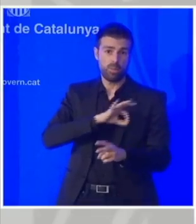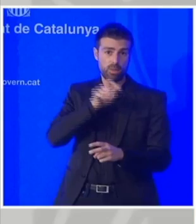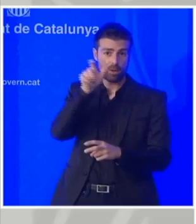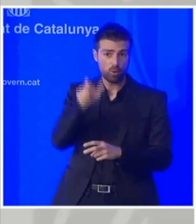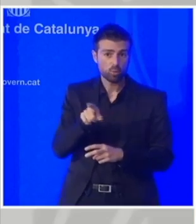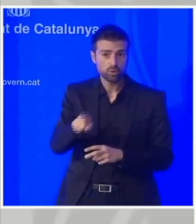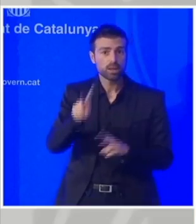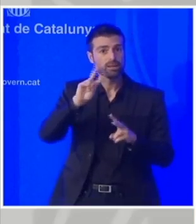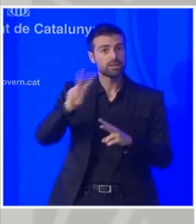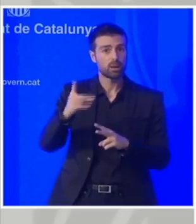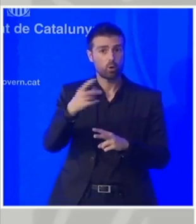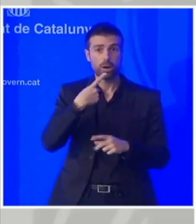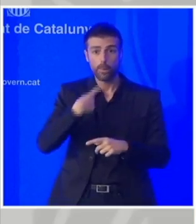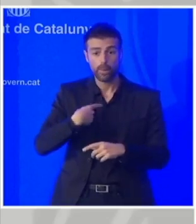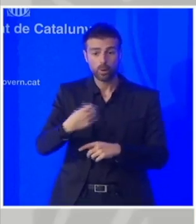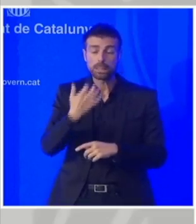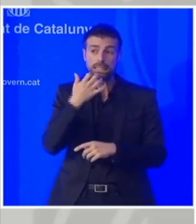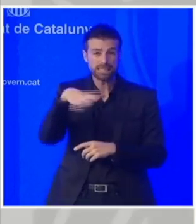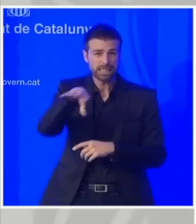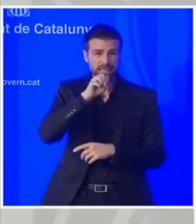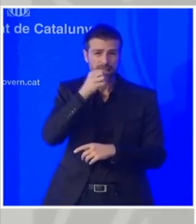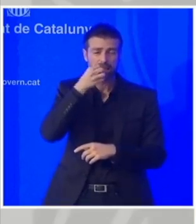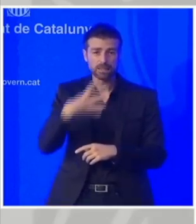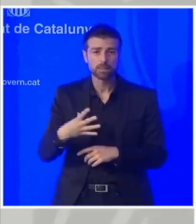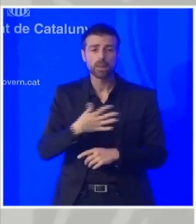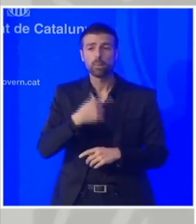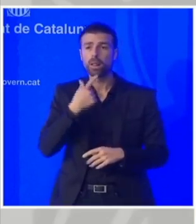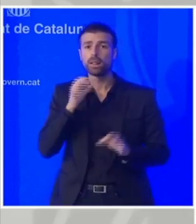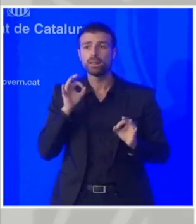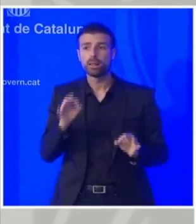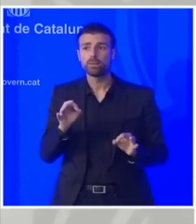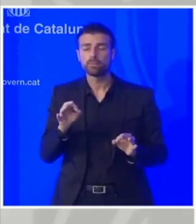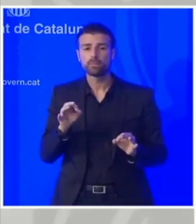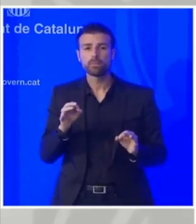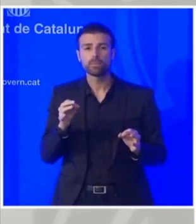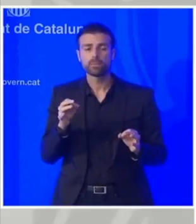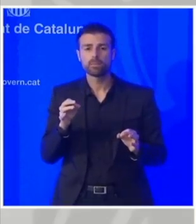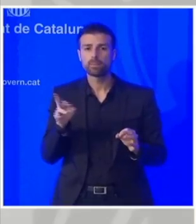en relació a la segona pregunta que si no entès malament era sobre el